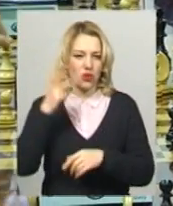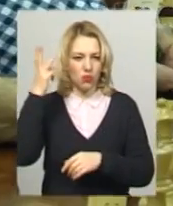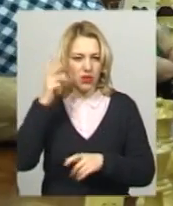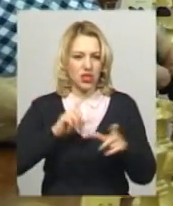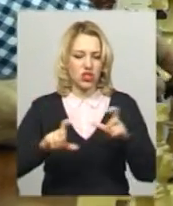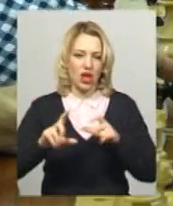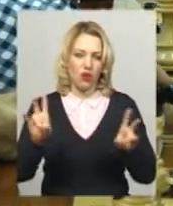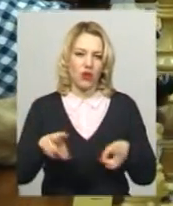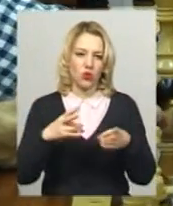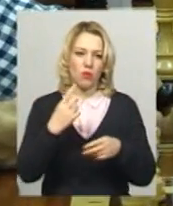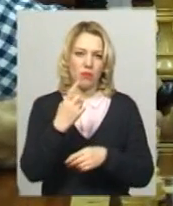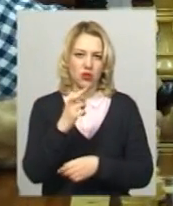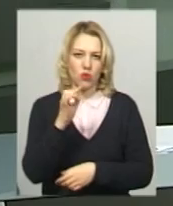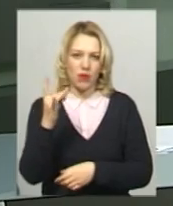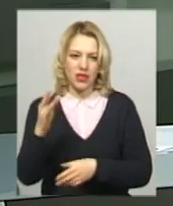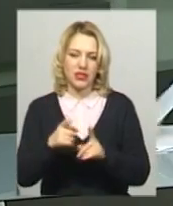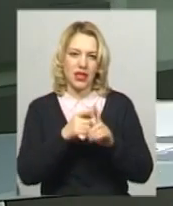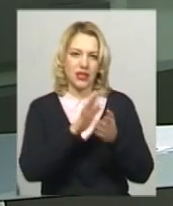березня і тривав три дні.